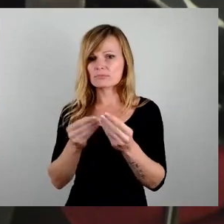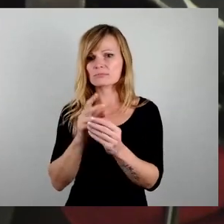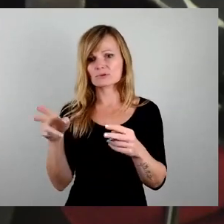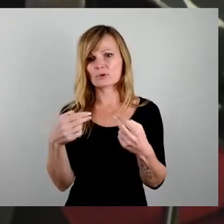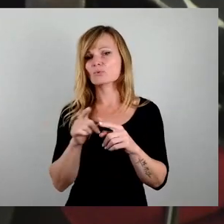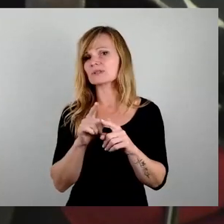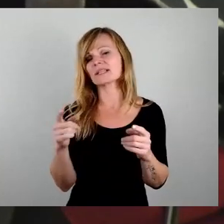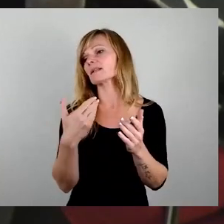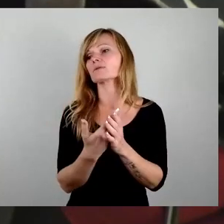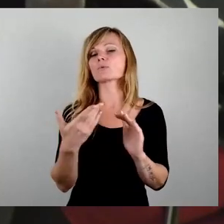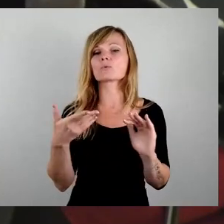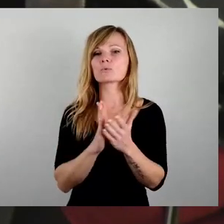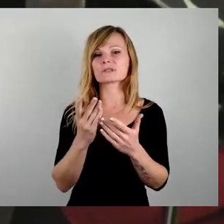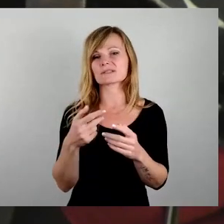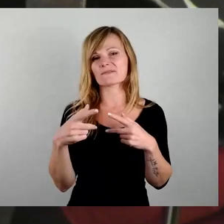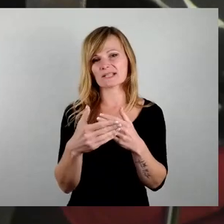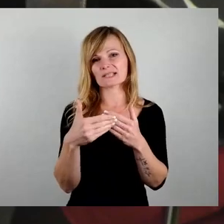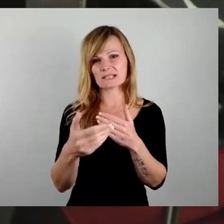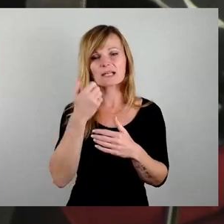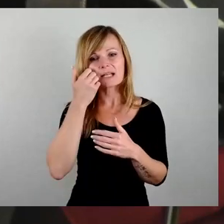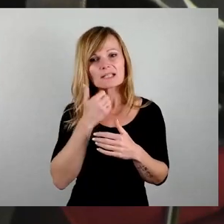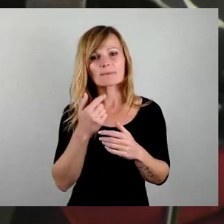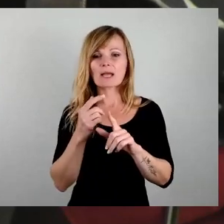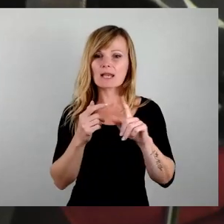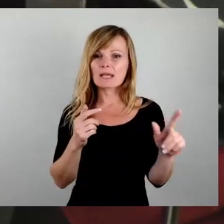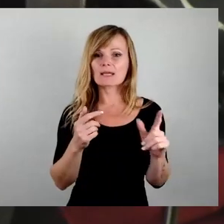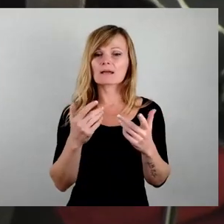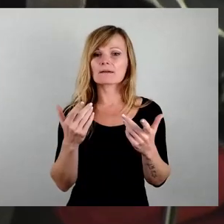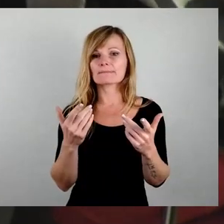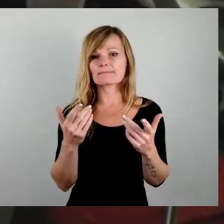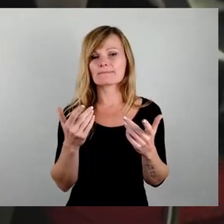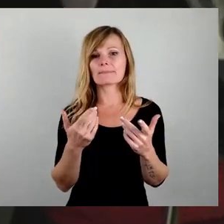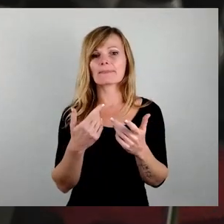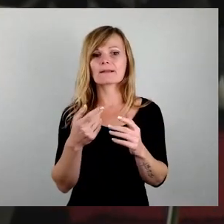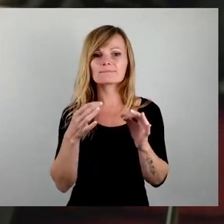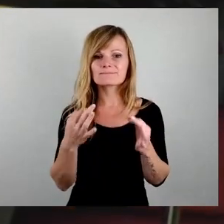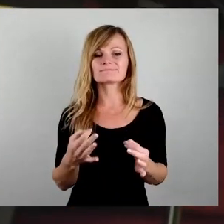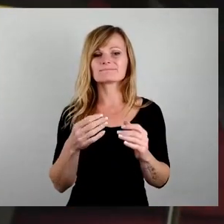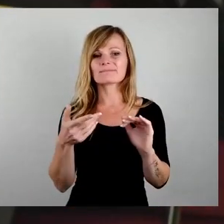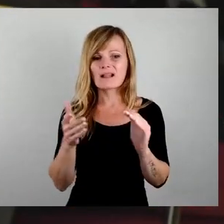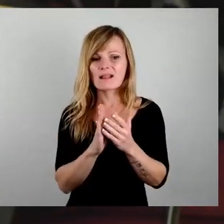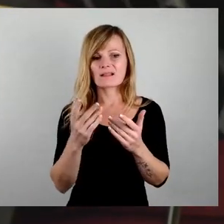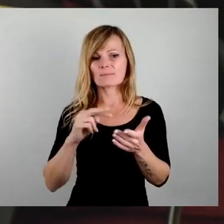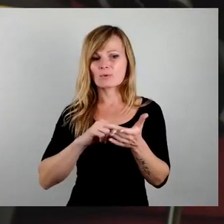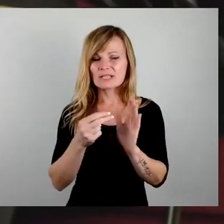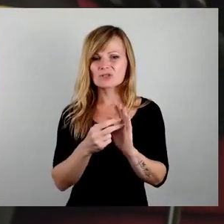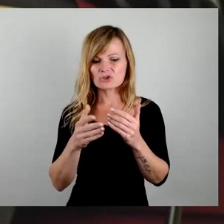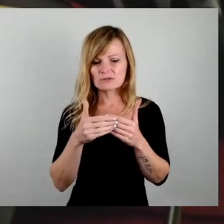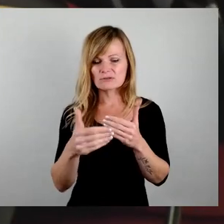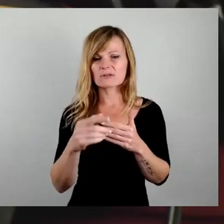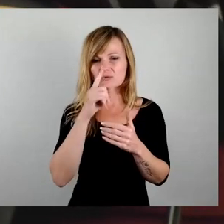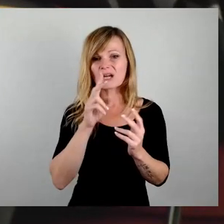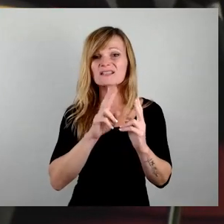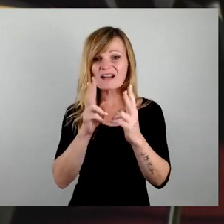kurzfristiges, liebe Linke, so ein absolut kurzfristiges politisches Agieren von euch mit dem Darlehensantrag,